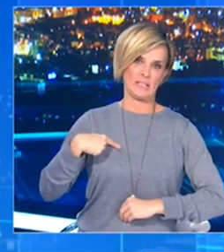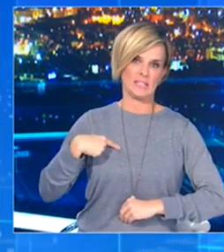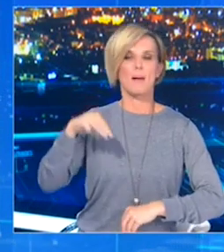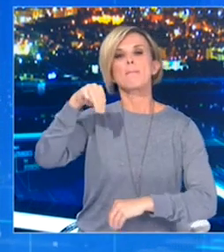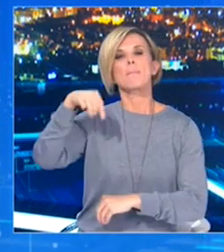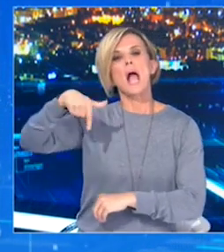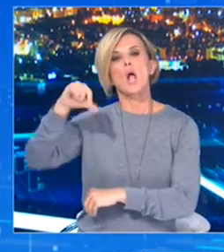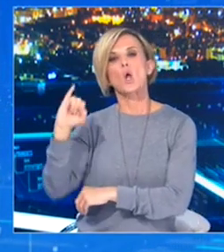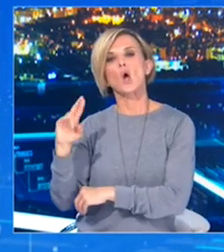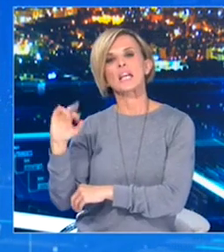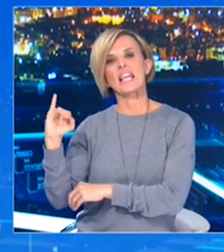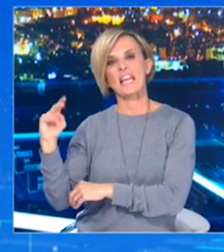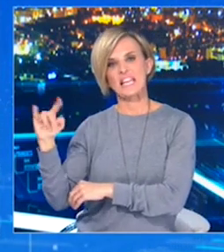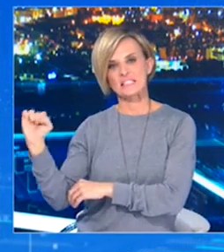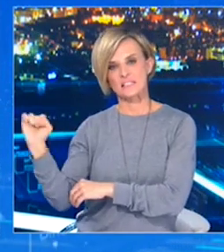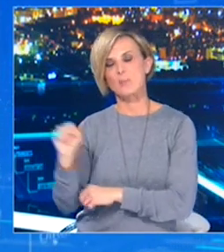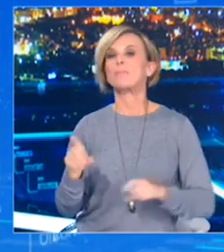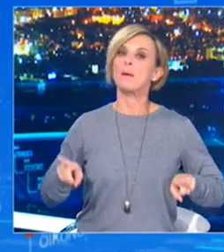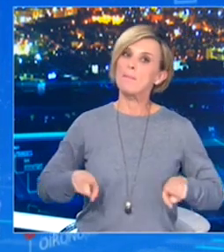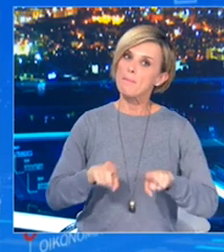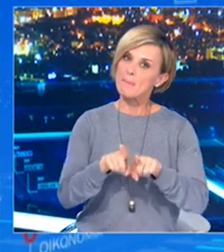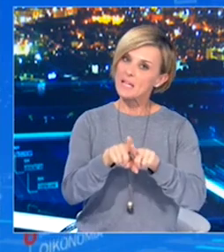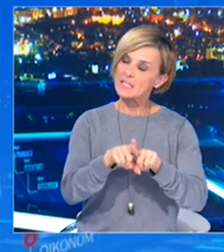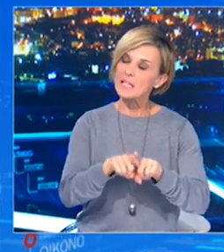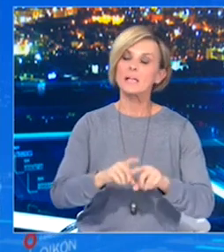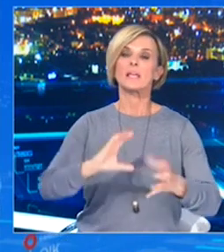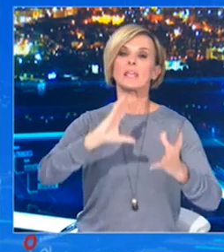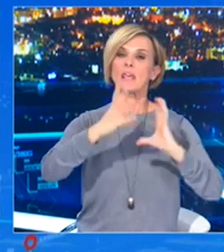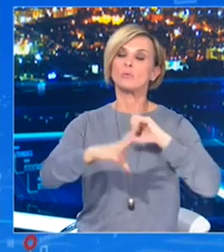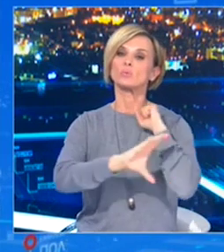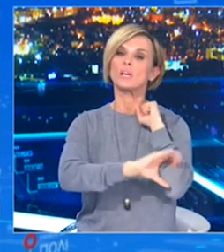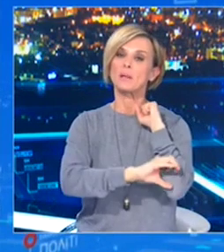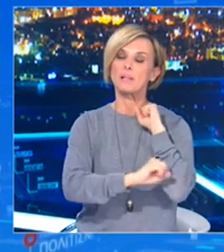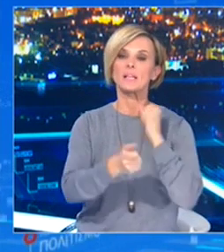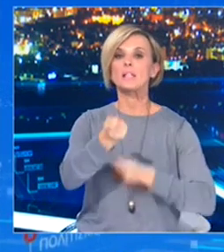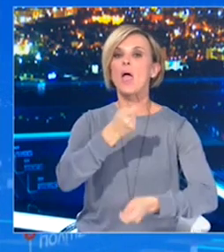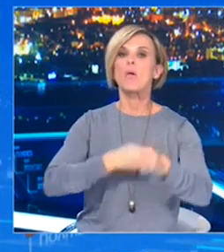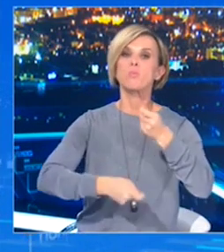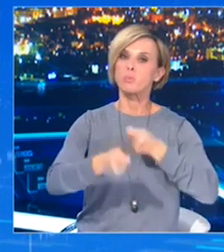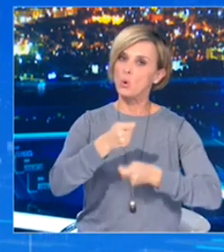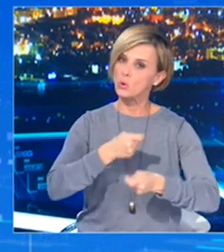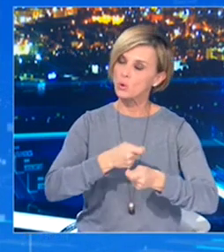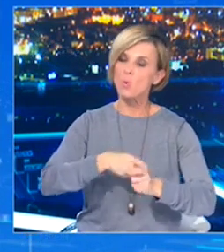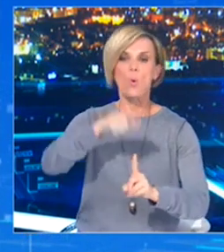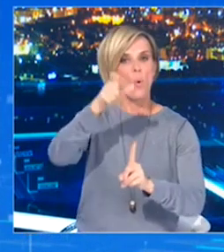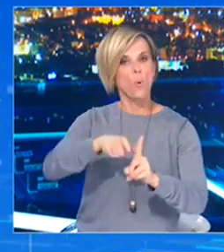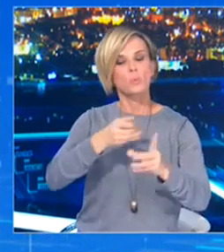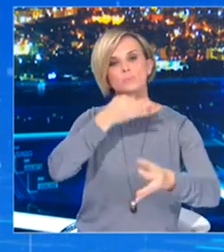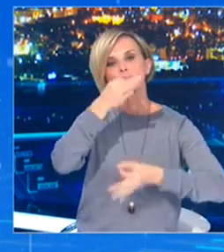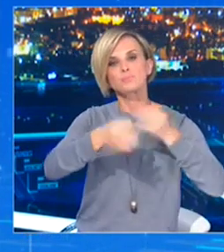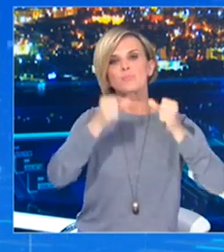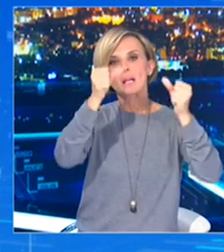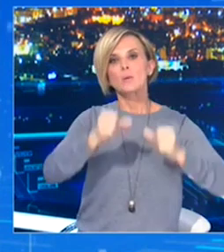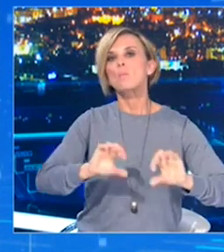Στη σημερινή ενημέρωση θα συμμετέχει και ο Γενικός Γραμματέας Εμπορίου και Προστασίας Καταναλωτή Παναγιώτης Σταμπουλίδης, ο οποίος θα κάνει ανακοινώσεις για την